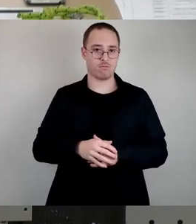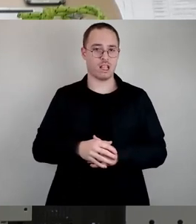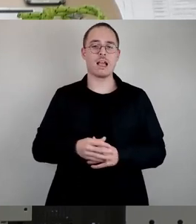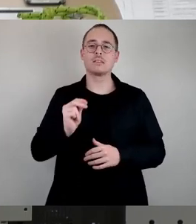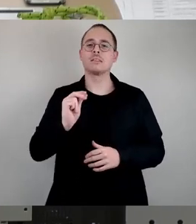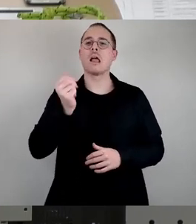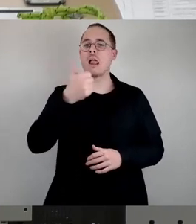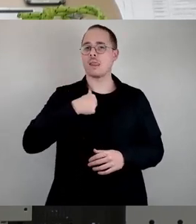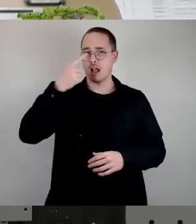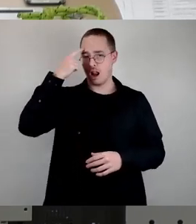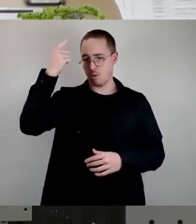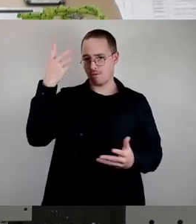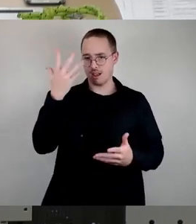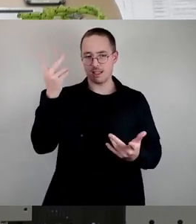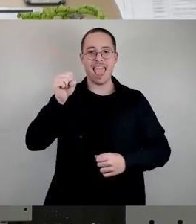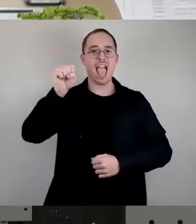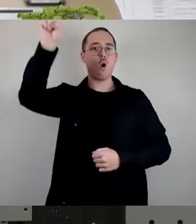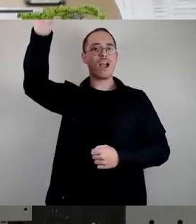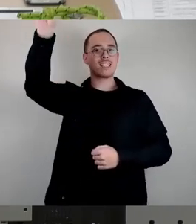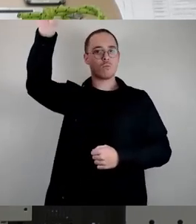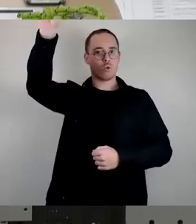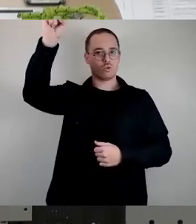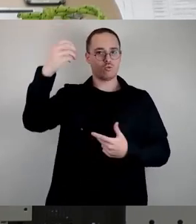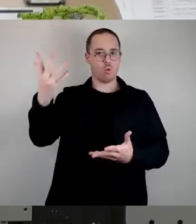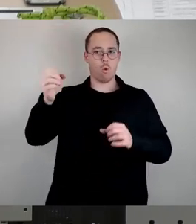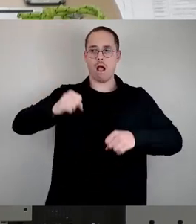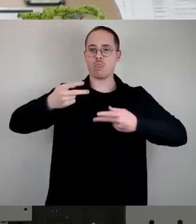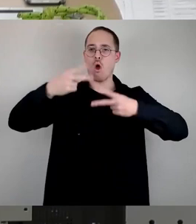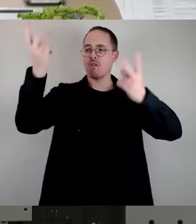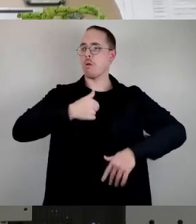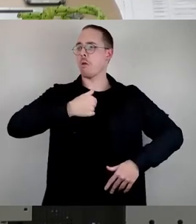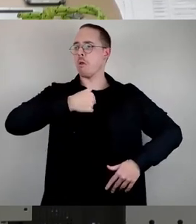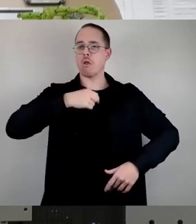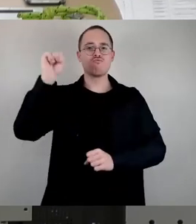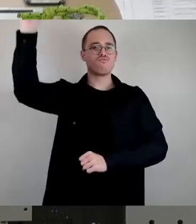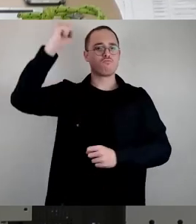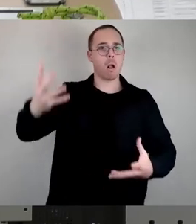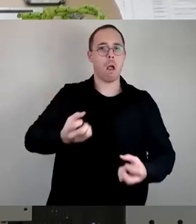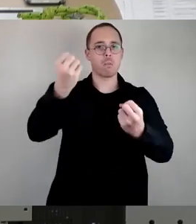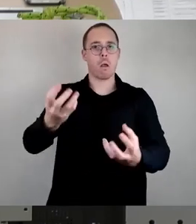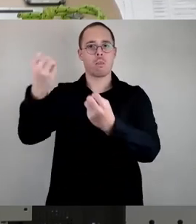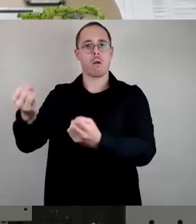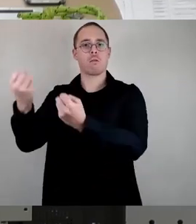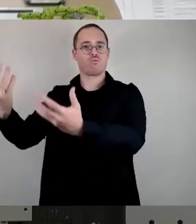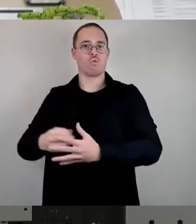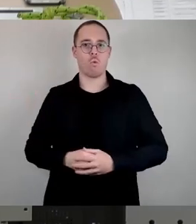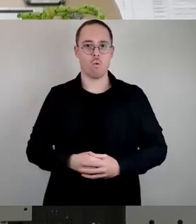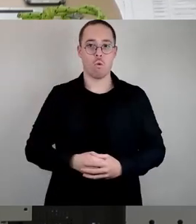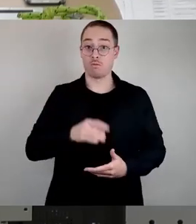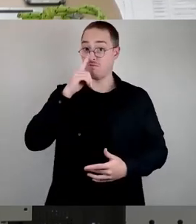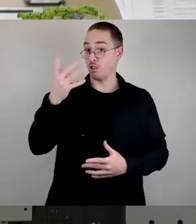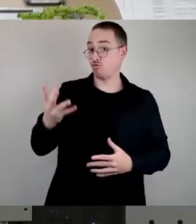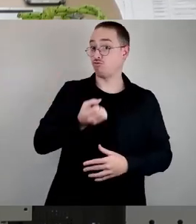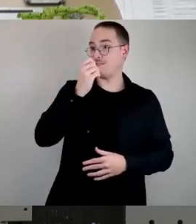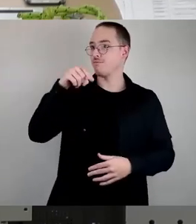an Heroismus, wo er sich in aller Öffentlichkeit laut betätigt und wo er sich im Falle des Erfolgs gar gut bezahlt macht.